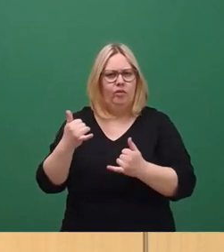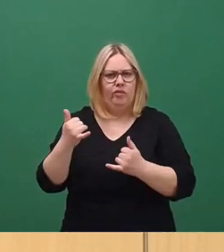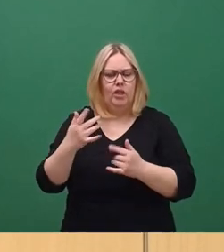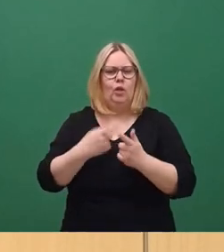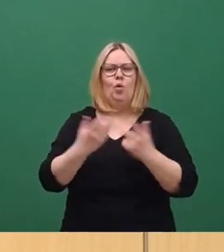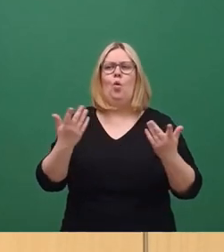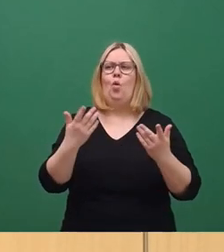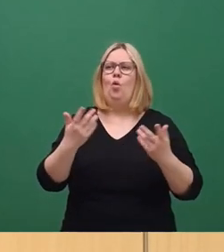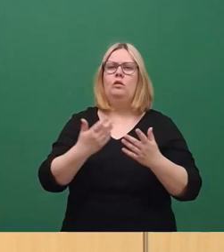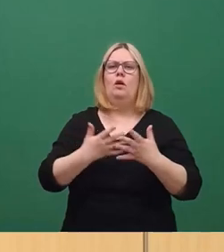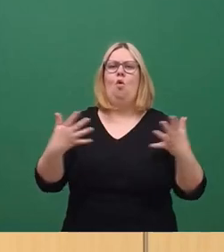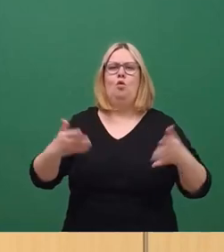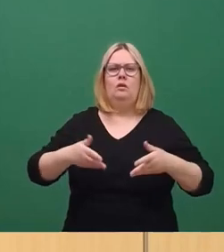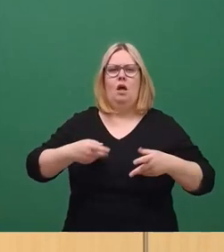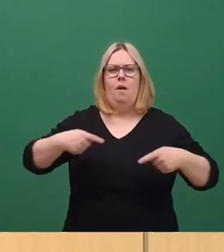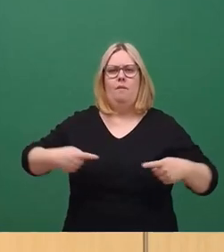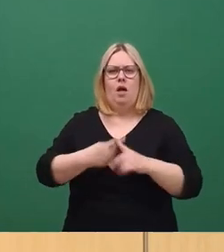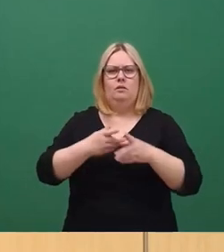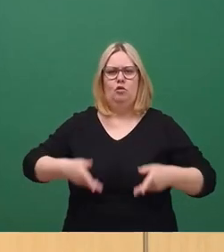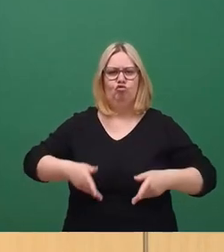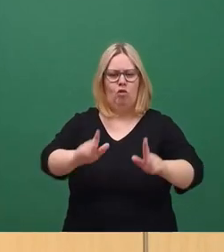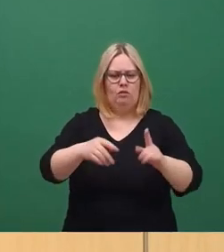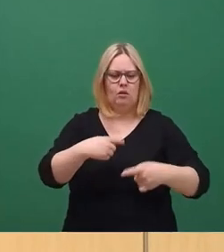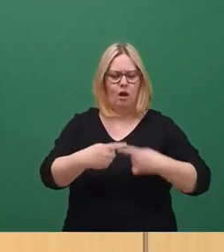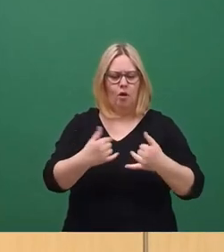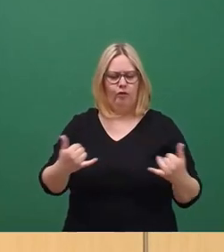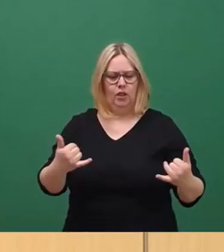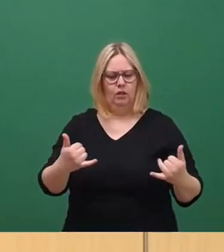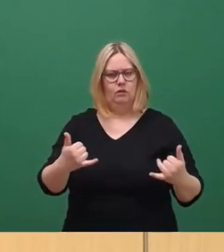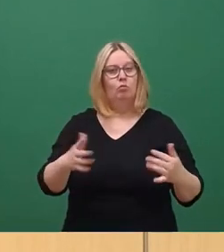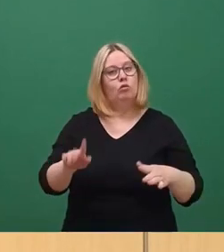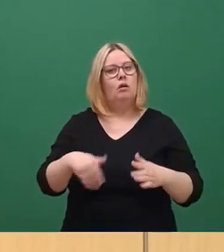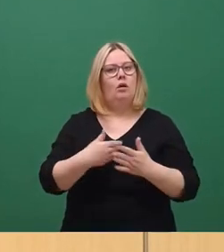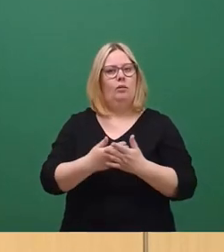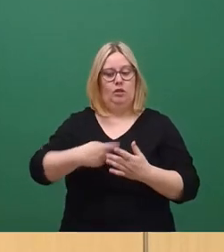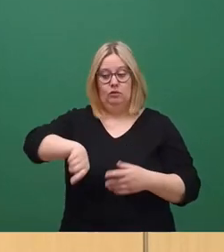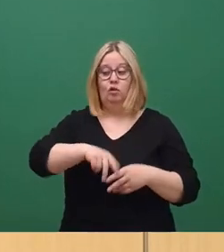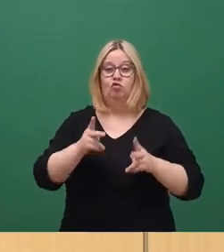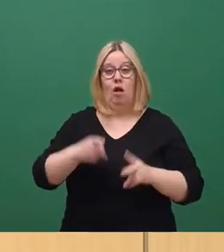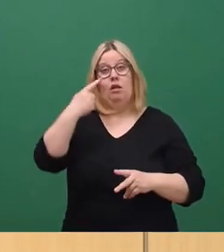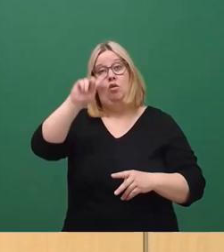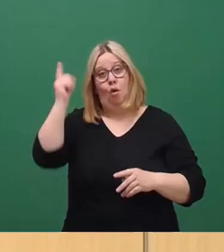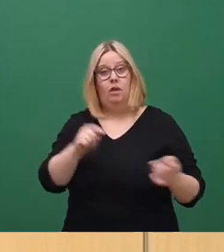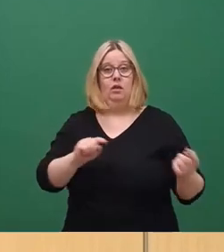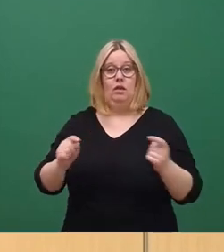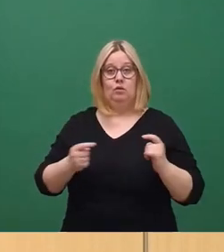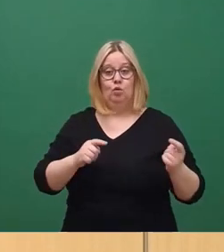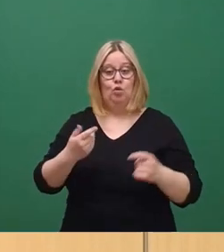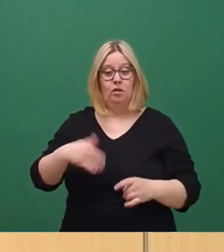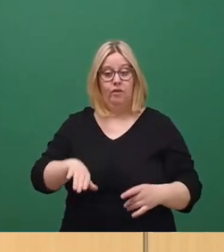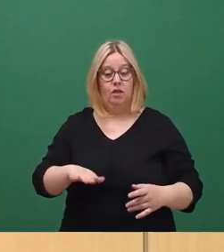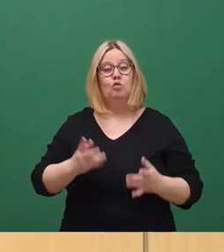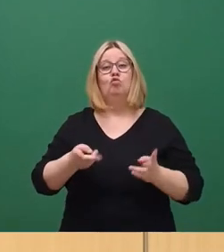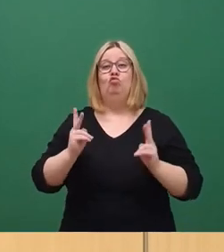Meißnerstraße befasst und sind dort zu einem Ergebnis gekommen, was dann hier im Stadtrat nochmal diskutiert worden ist. Und dann hat der Stadtrat